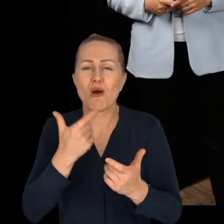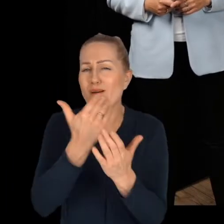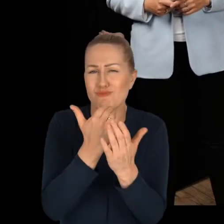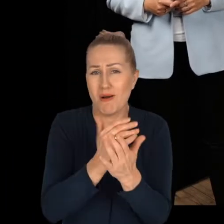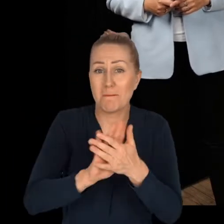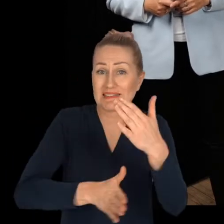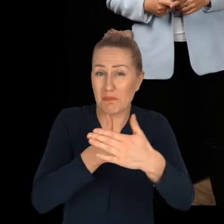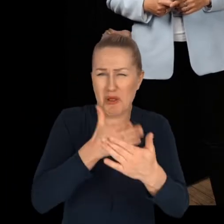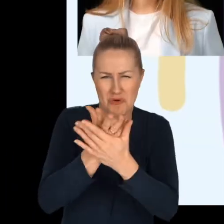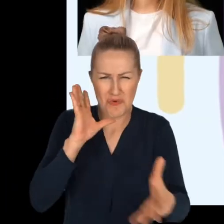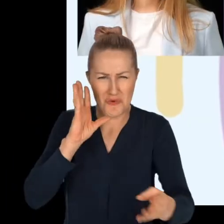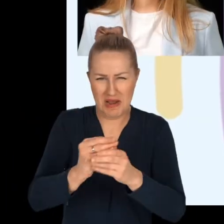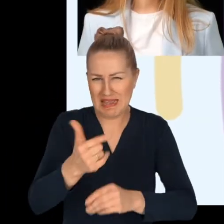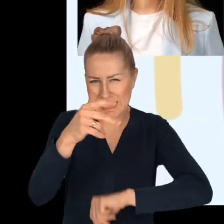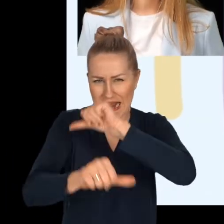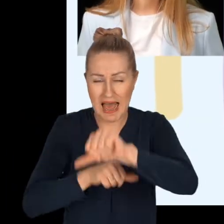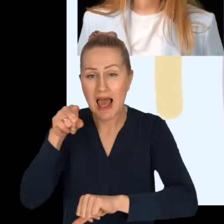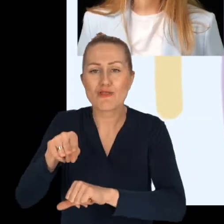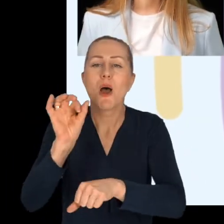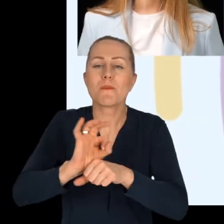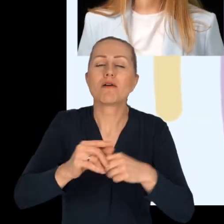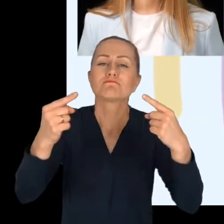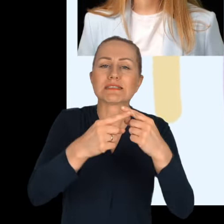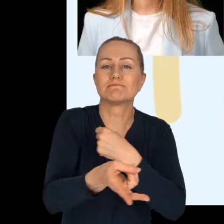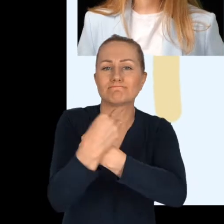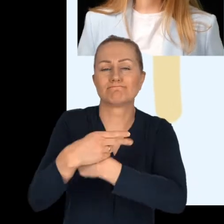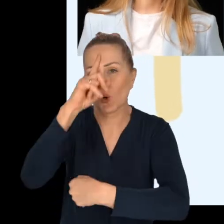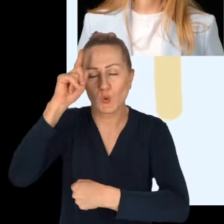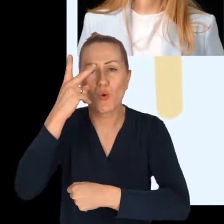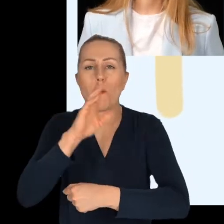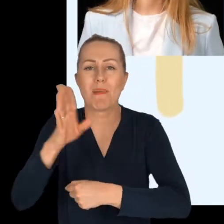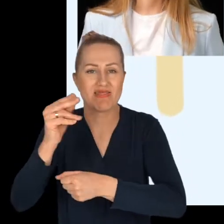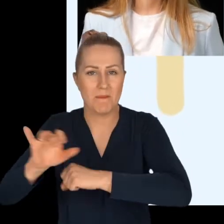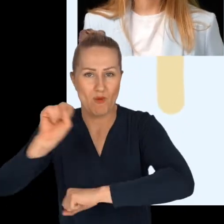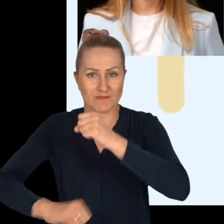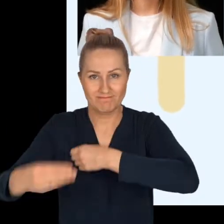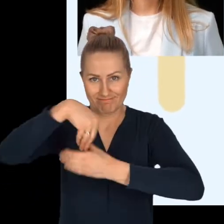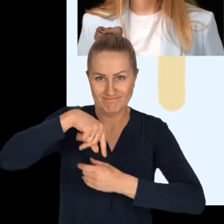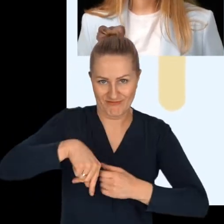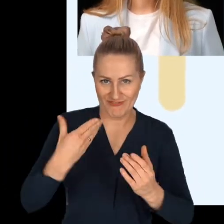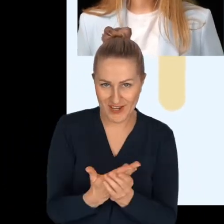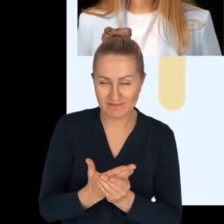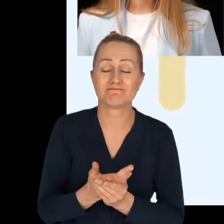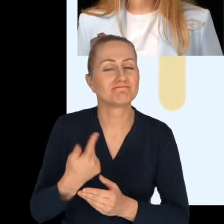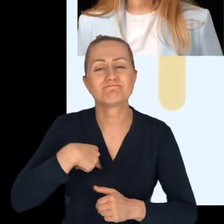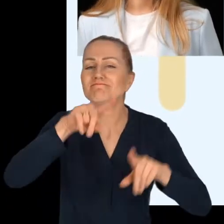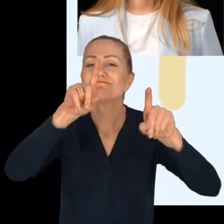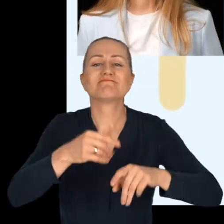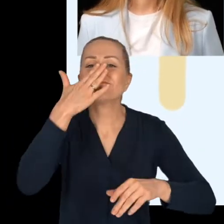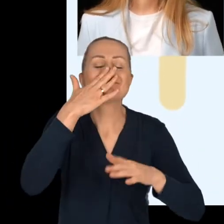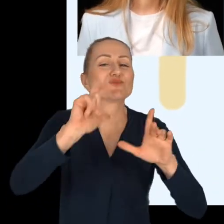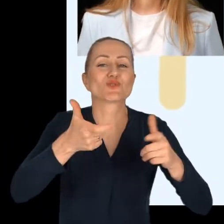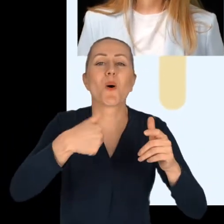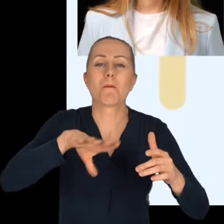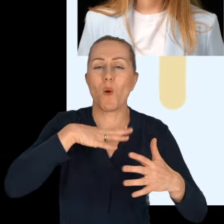Barriers już od kilku lat. Jest to projekt dedykowany do zatrudniania osób z niepełnosprawnościami w naszej organizacji. Wszystko rozpoczęło